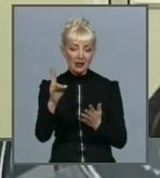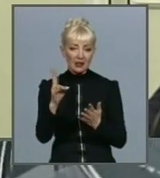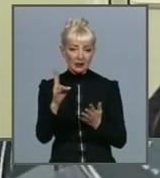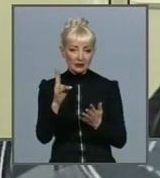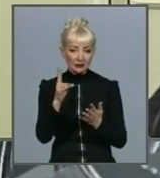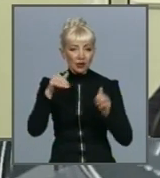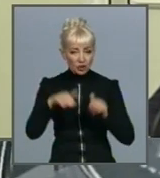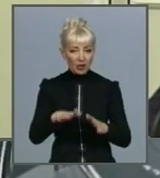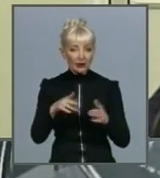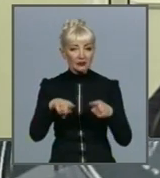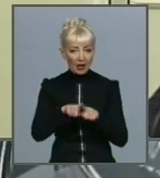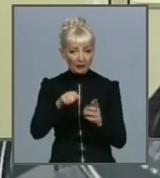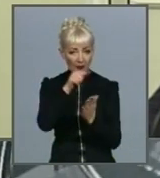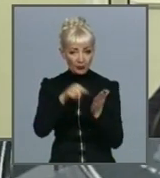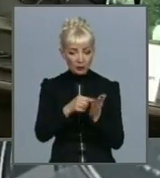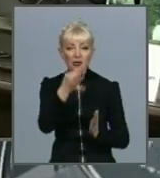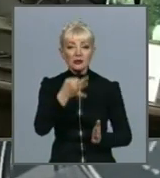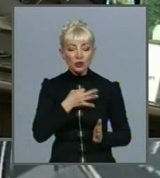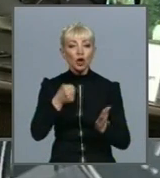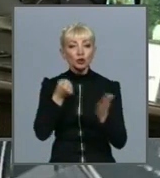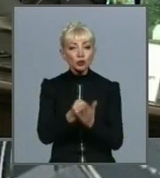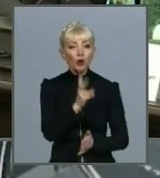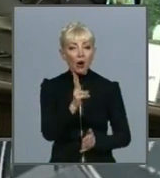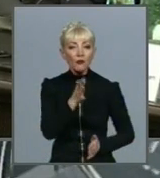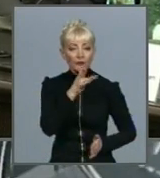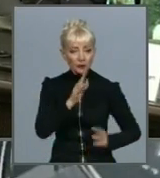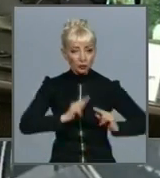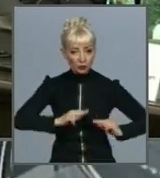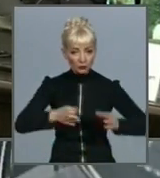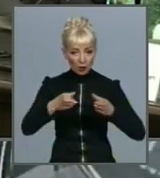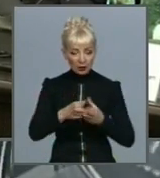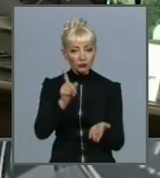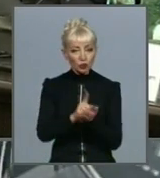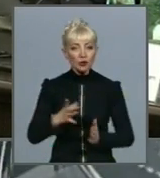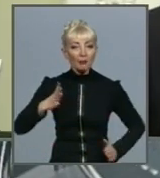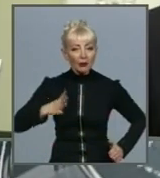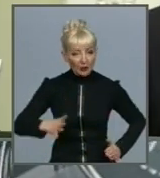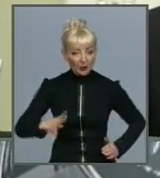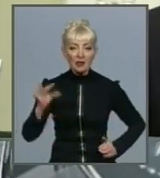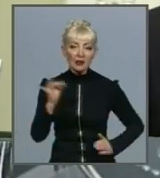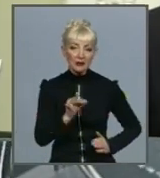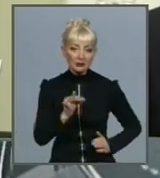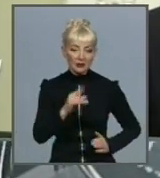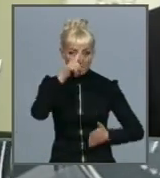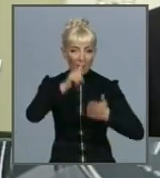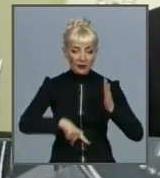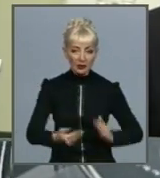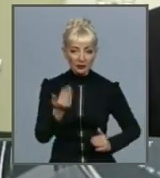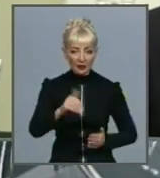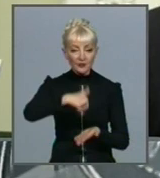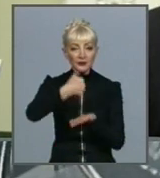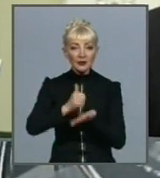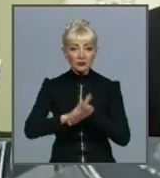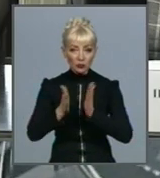до якого часу трудовий колектив має потерпіти і, так сказати, повірити вам. Головна умова, зазначив